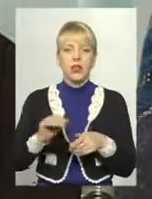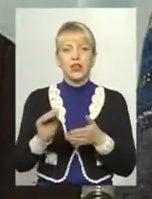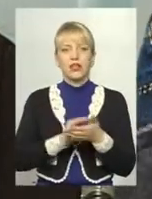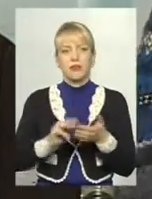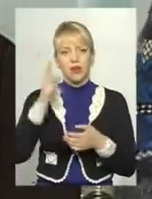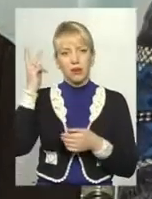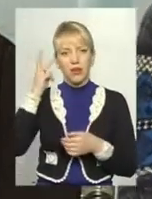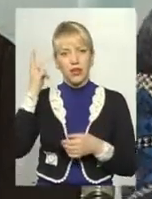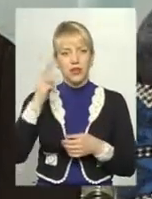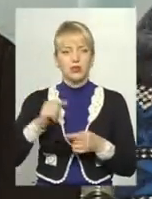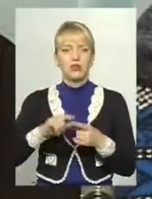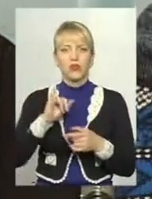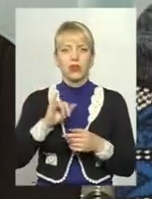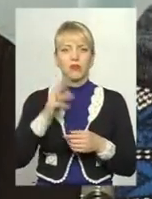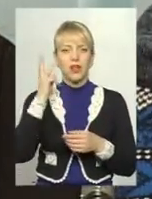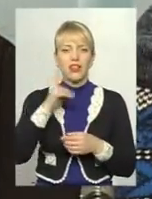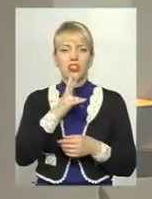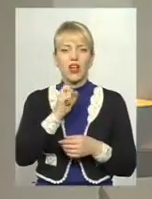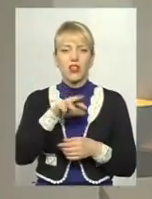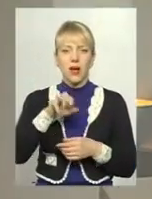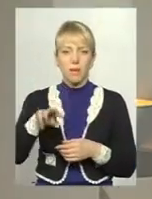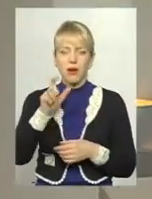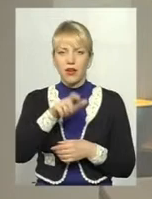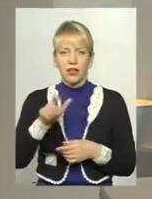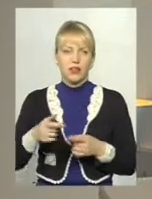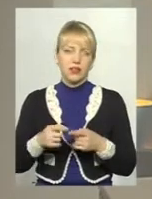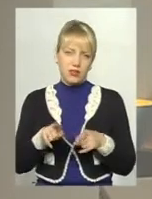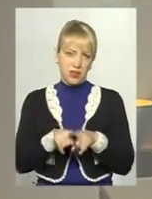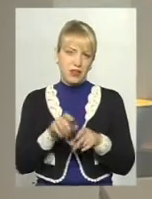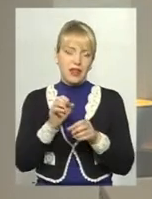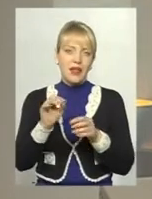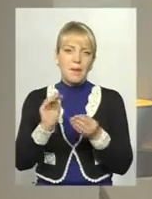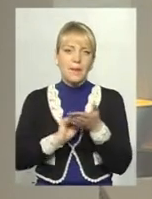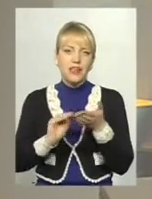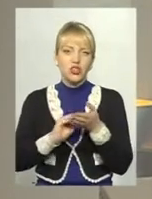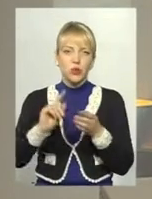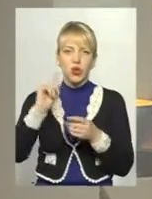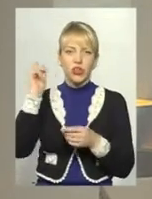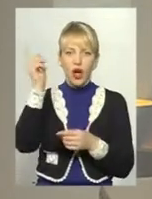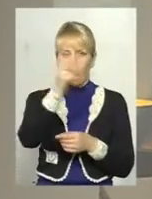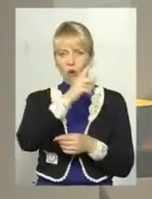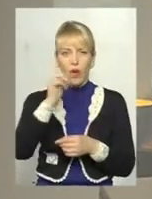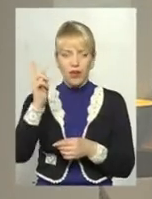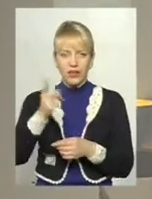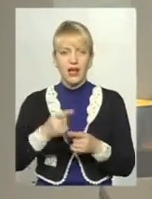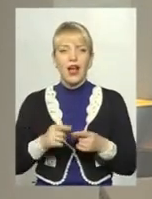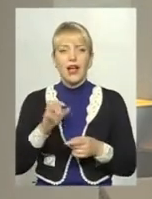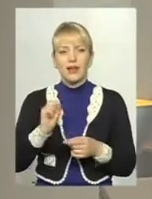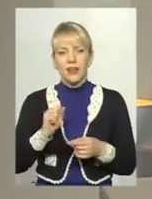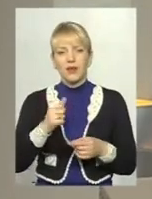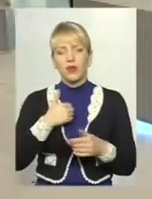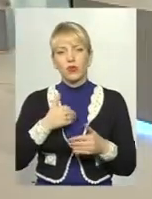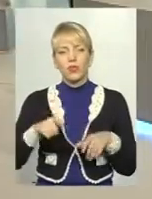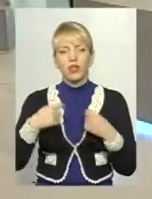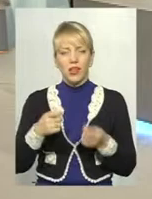Хмельницькому від хмельничан. І хоча щось повернемо в нашому міст. Дякую вам, пане Ір. Я б ще хотіла передати пані Лесі слово. Я знаю,